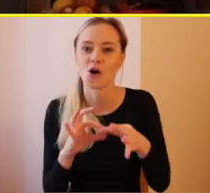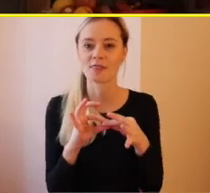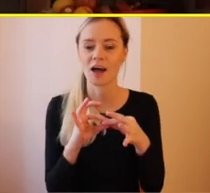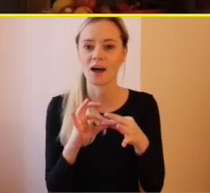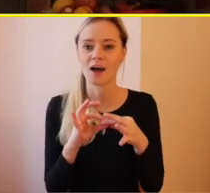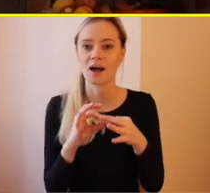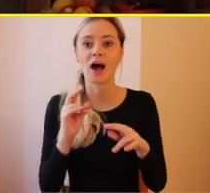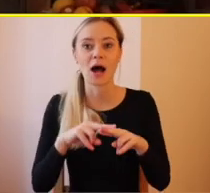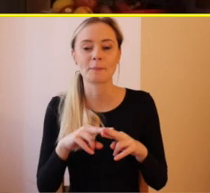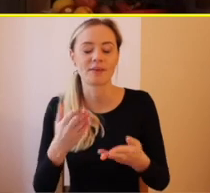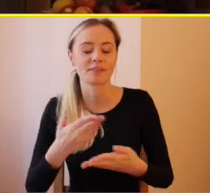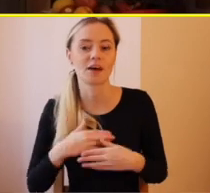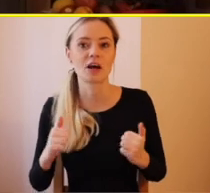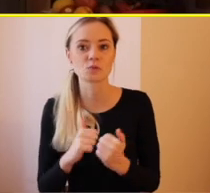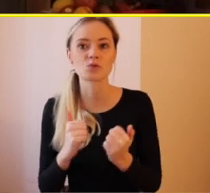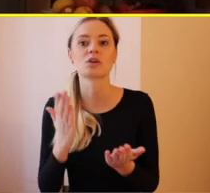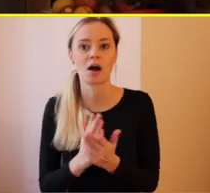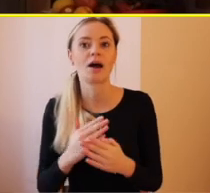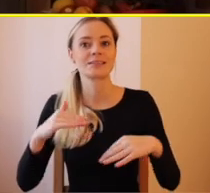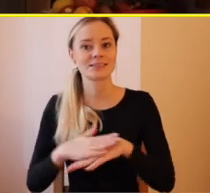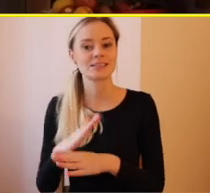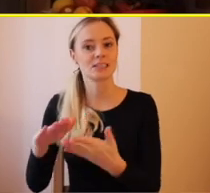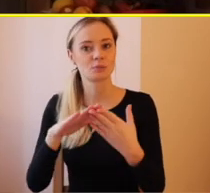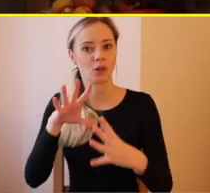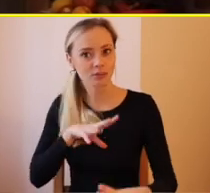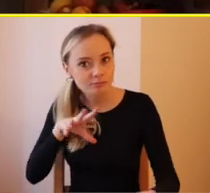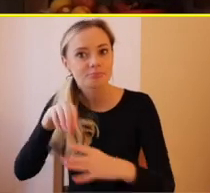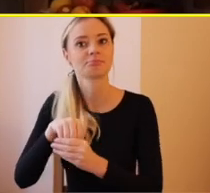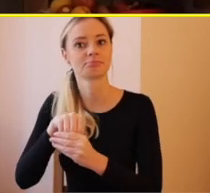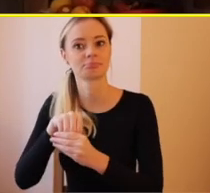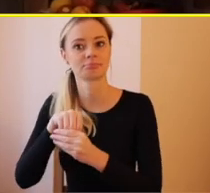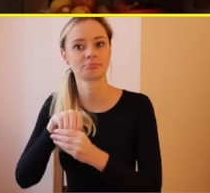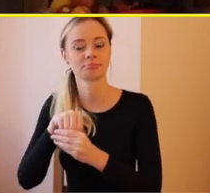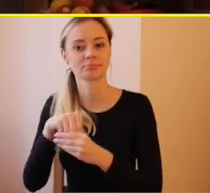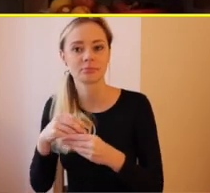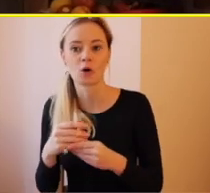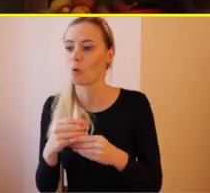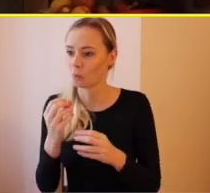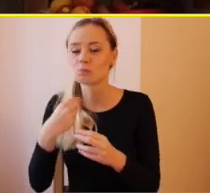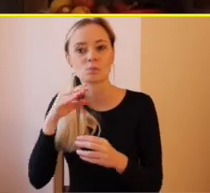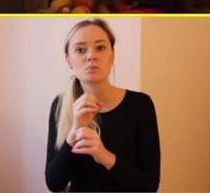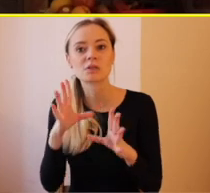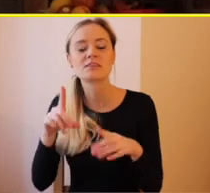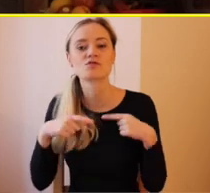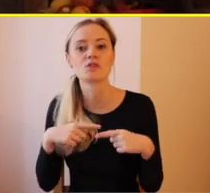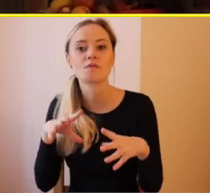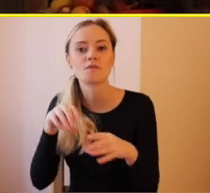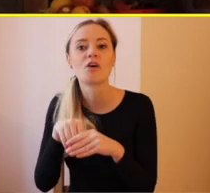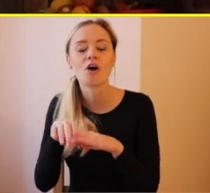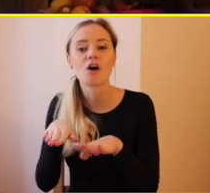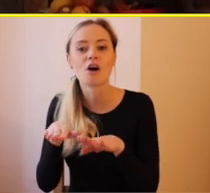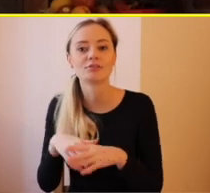v živote na to, aby som povedala, že našla som sa. Naozaj si viem predstaviť, že by som žila v takejto krajine.